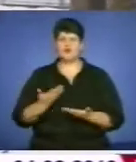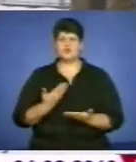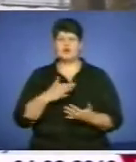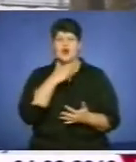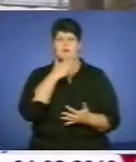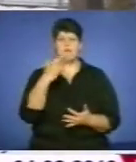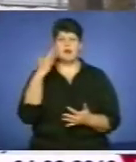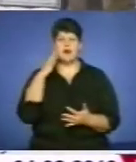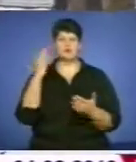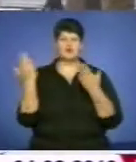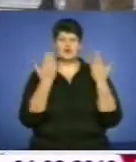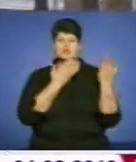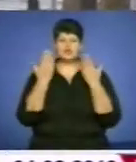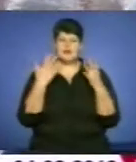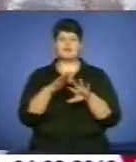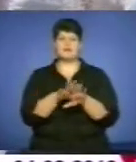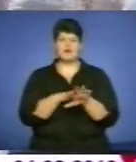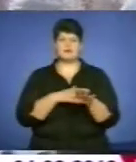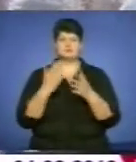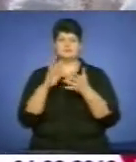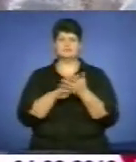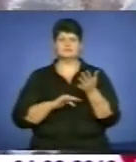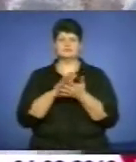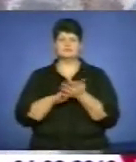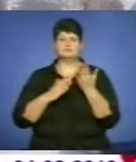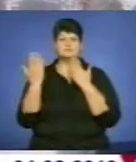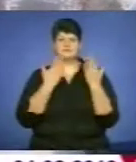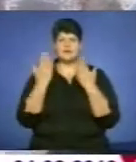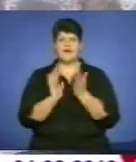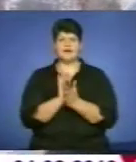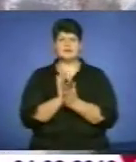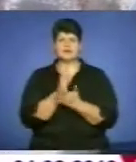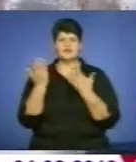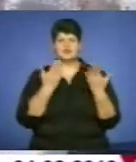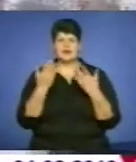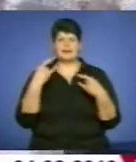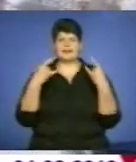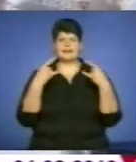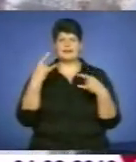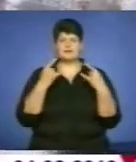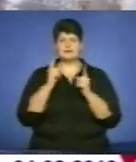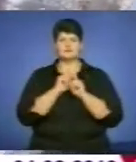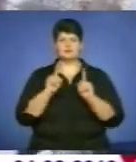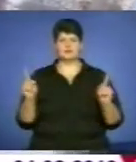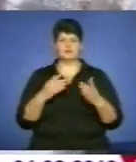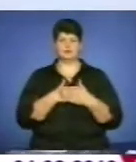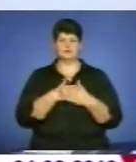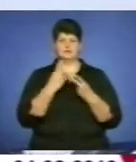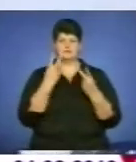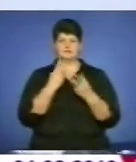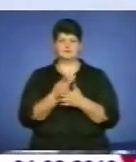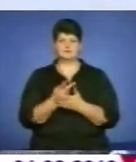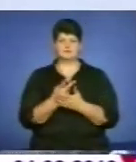читав і далі читаю. Газети часом читаю, перечитую, телевізор. Новини я дивлюся.